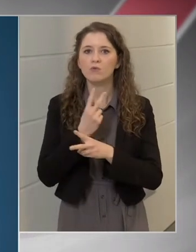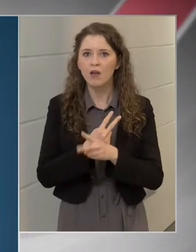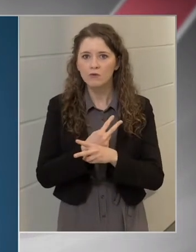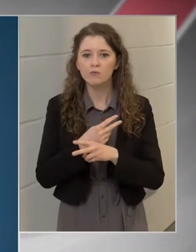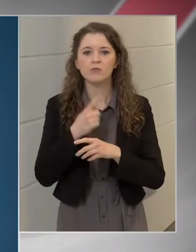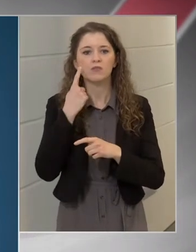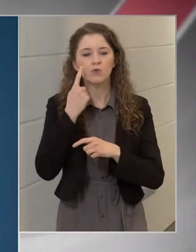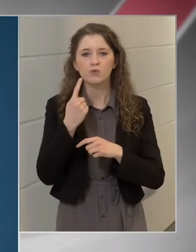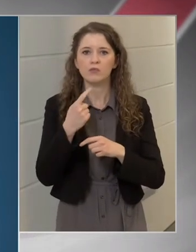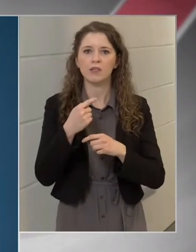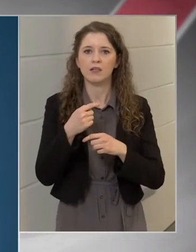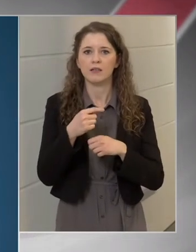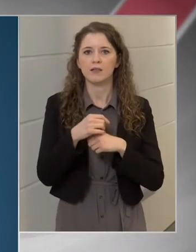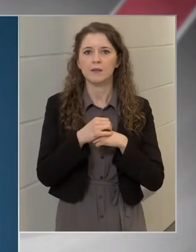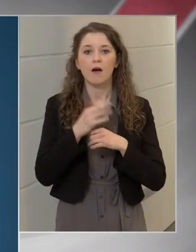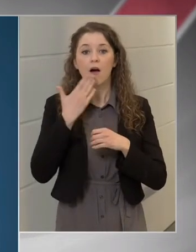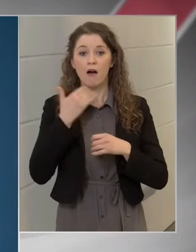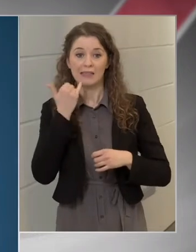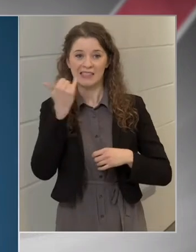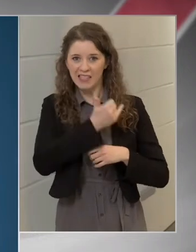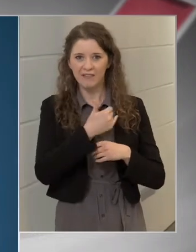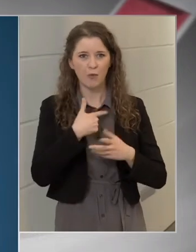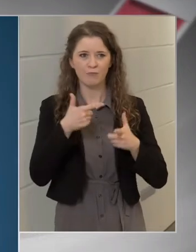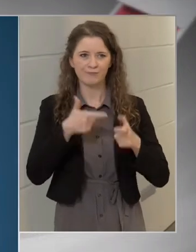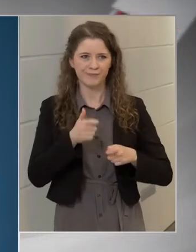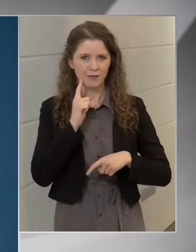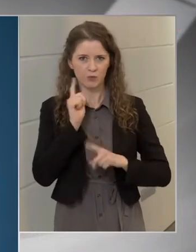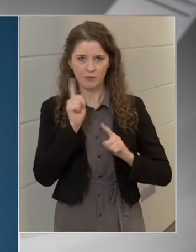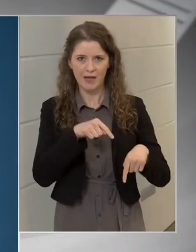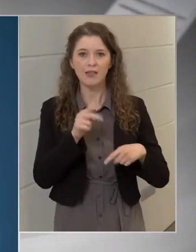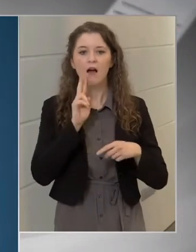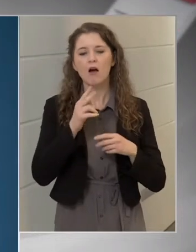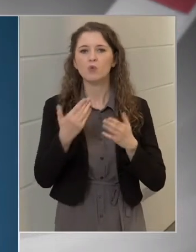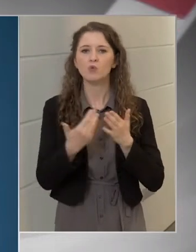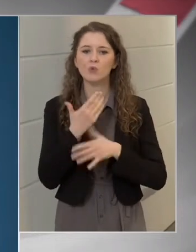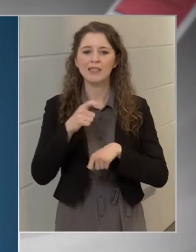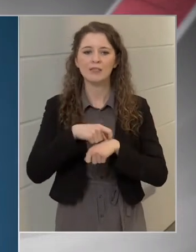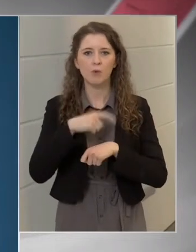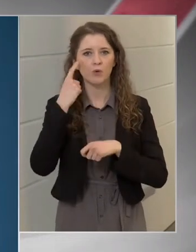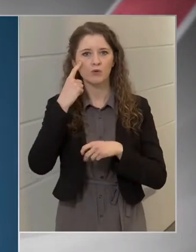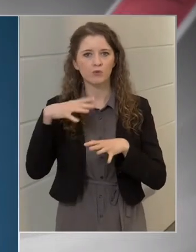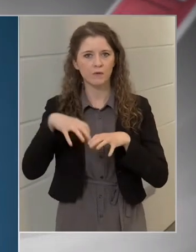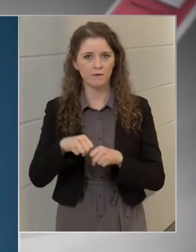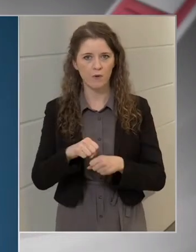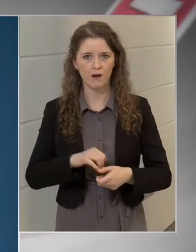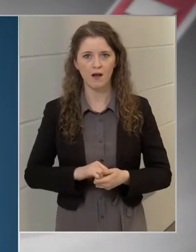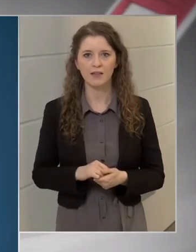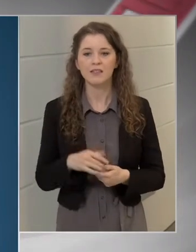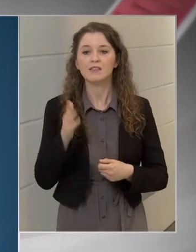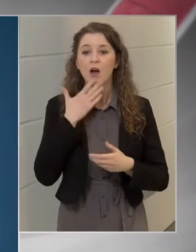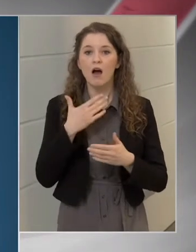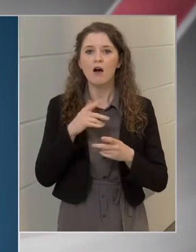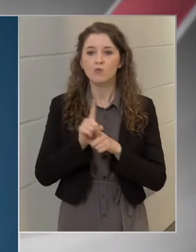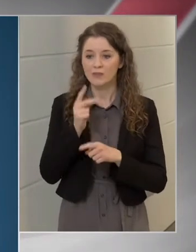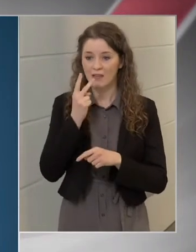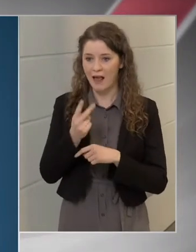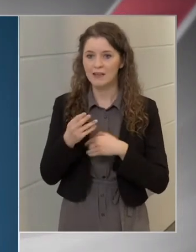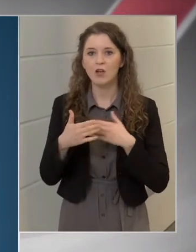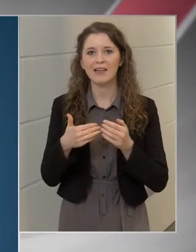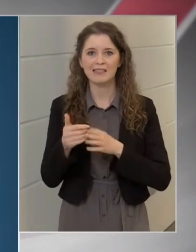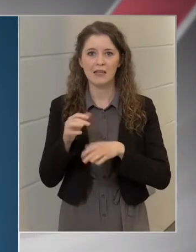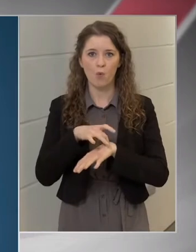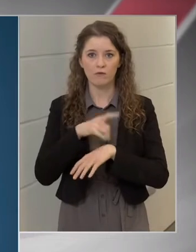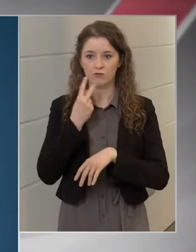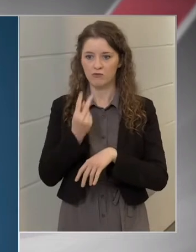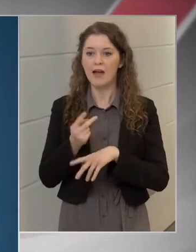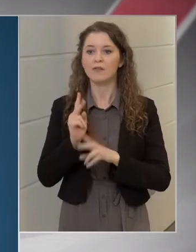új időpontot tud foglalni magának, és hogyha a kezelőorvosa gyógyultnak nyilvánítja,